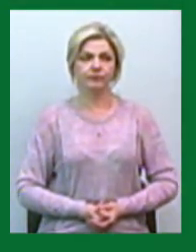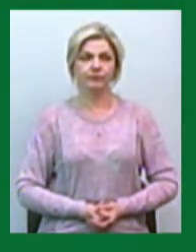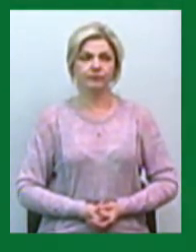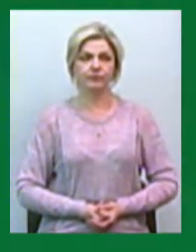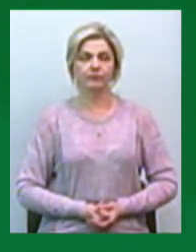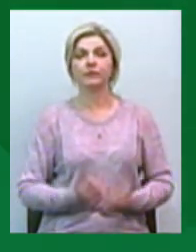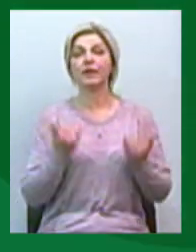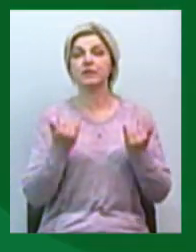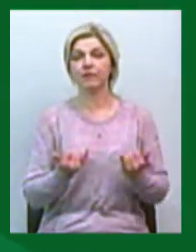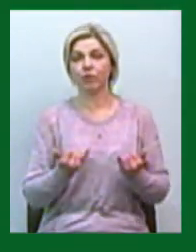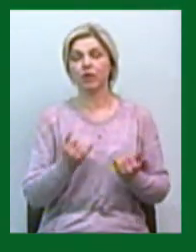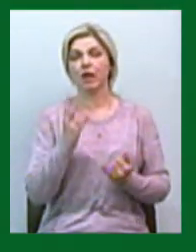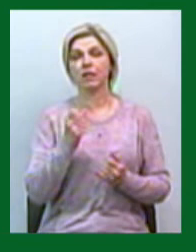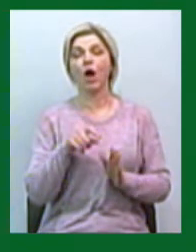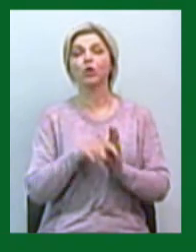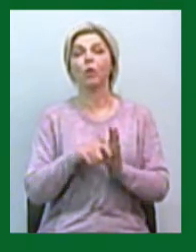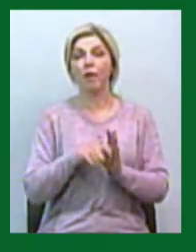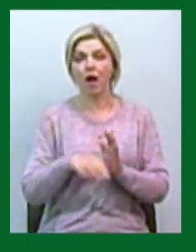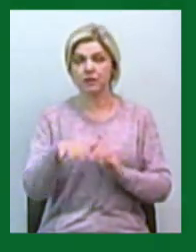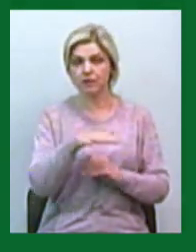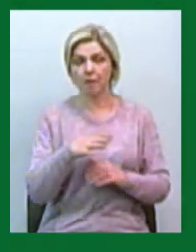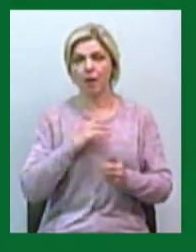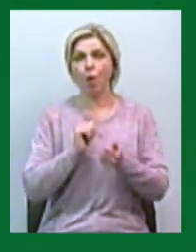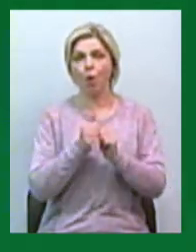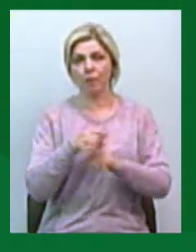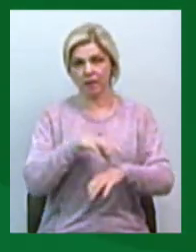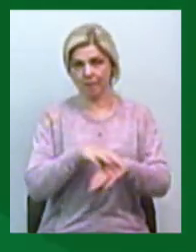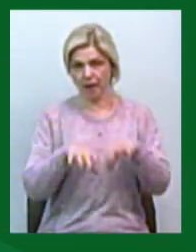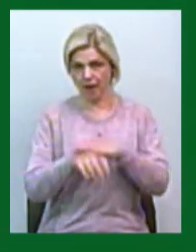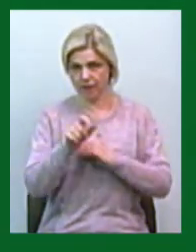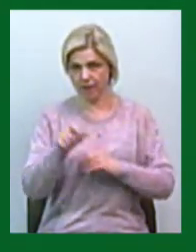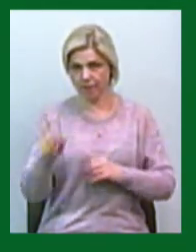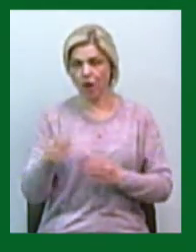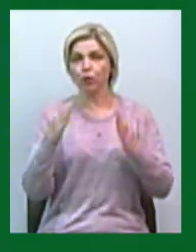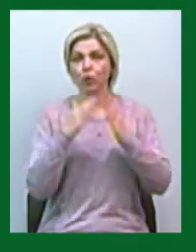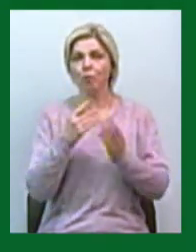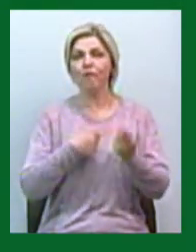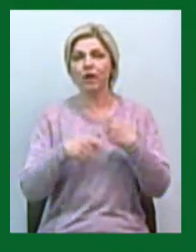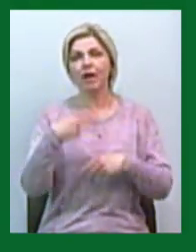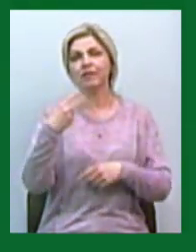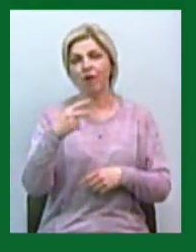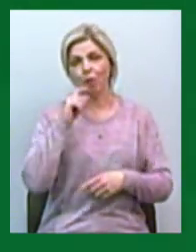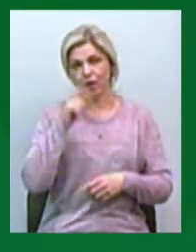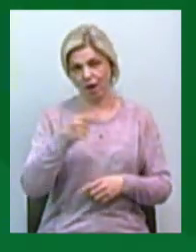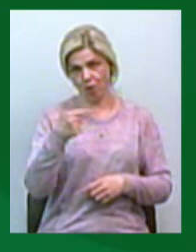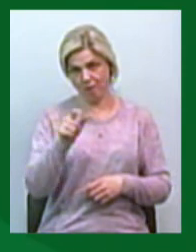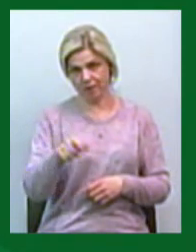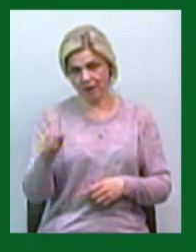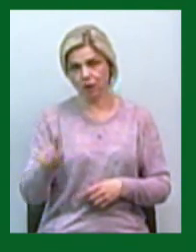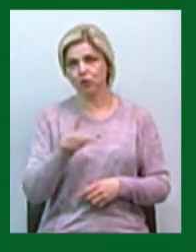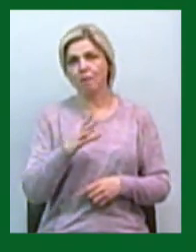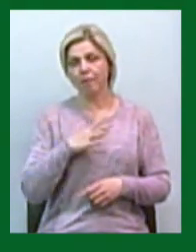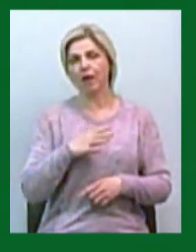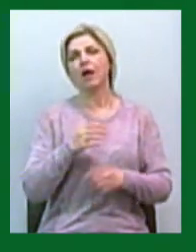Сьогодні на Донбасі відбувся обмін полоненими. Додому повертаються 20 українських громадян, яких утримували